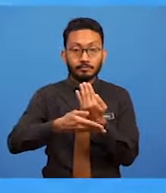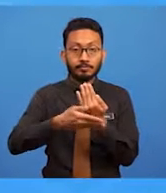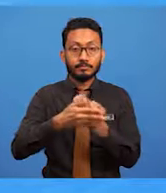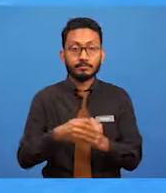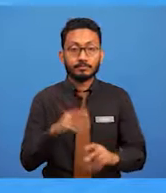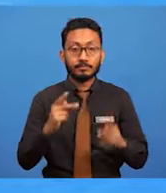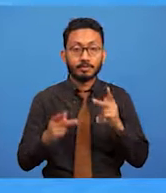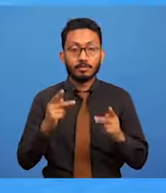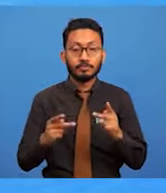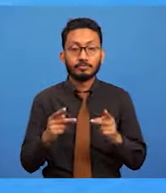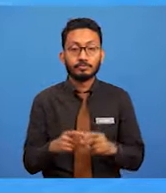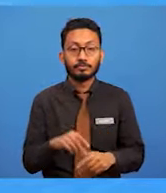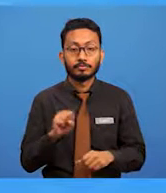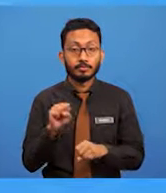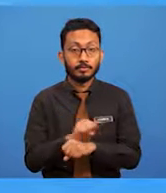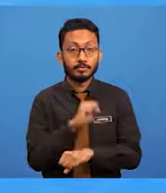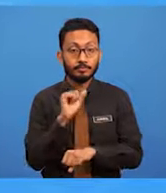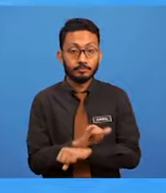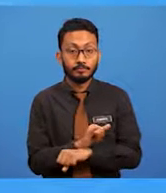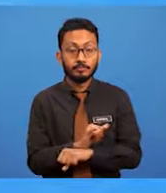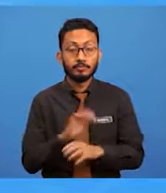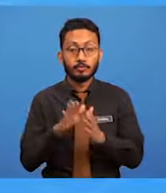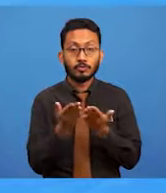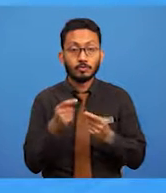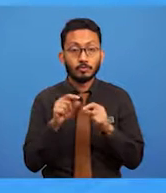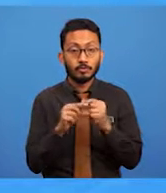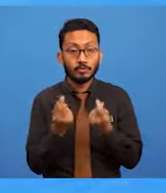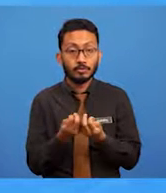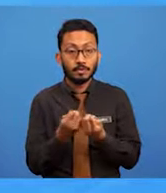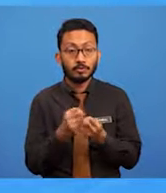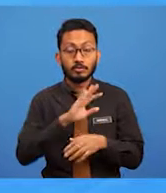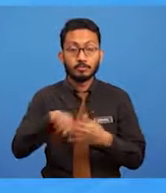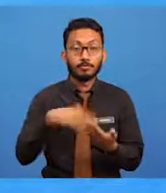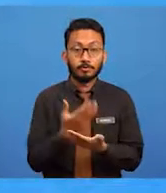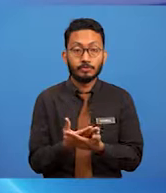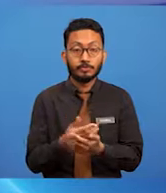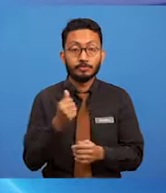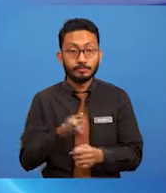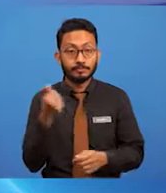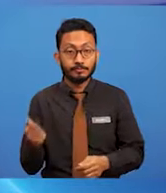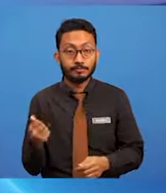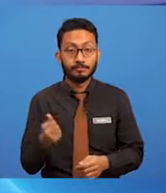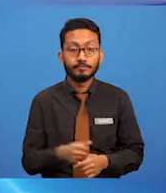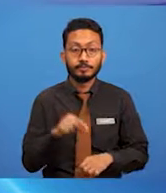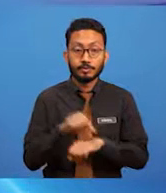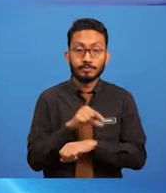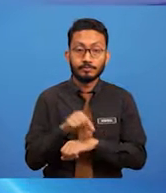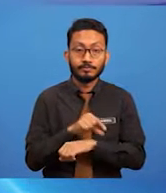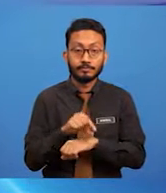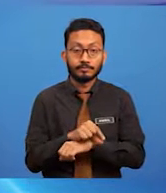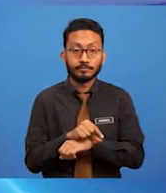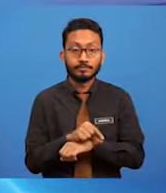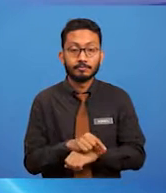pen risalah, buku nota dan semua peralatan menggunakan identiti